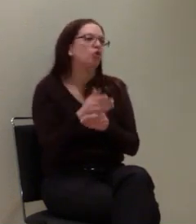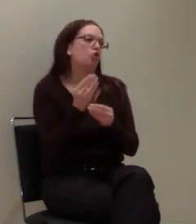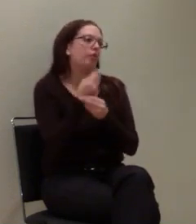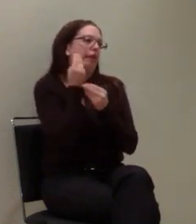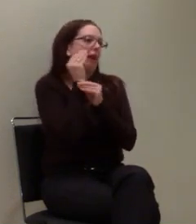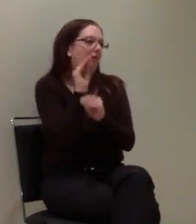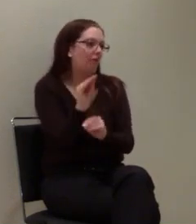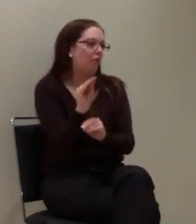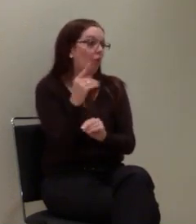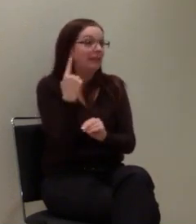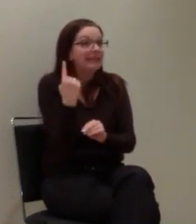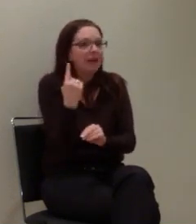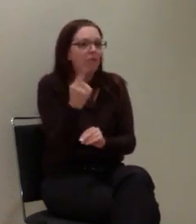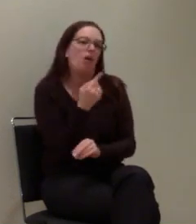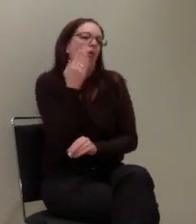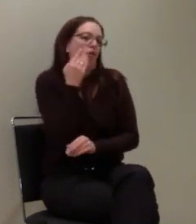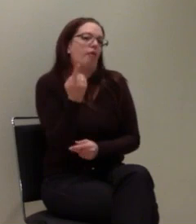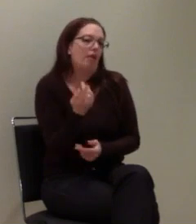Innenministerium selbst.